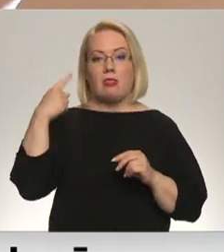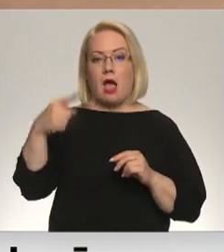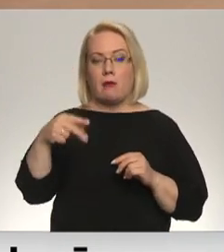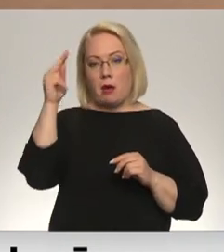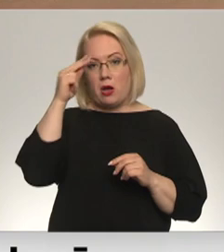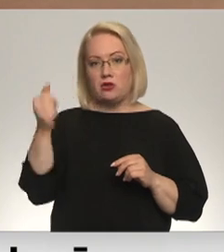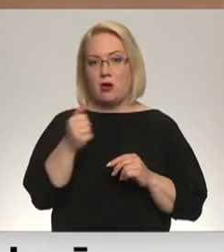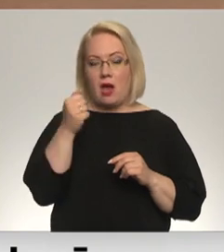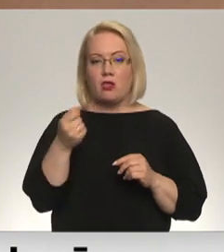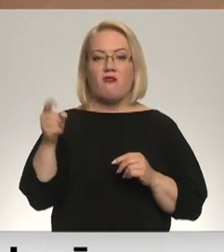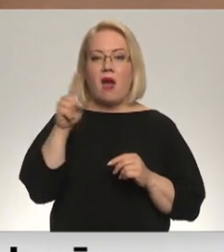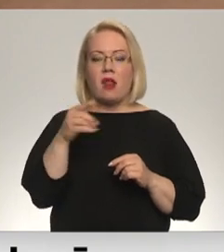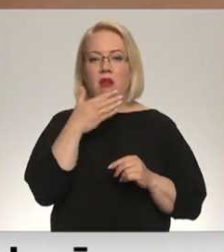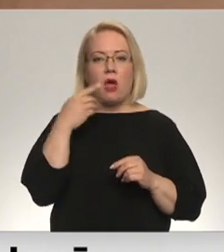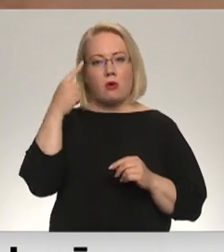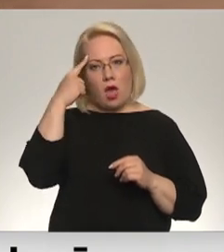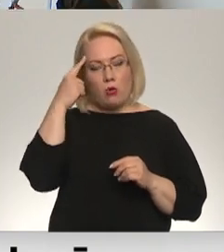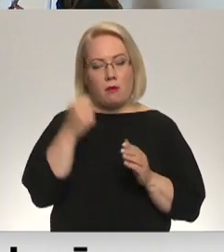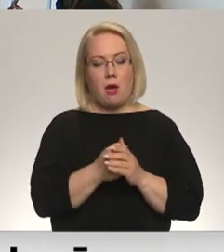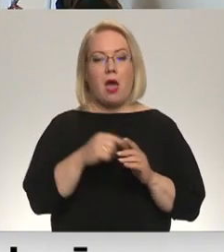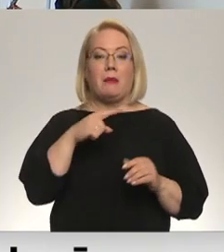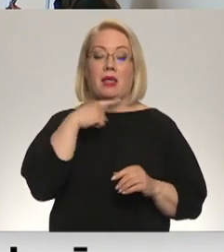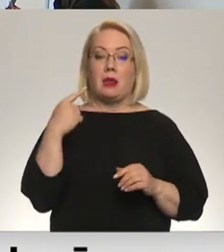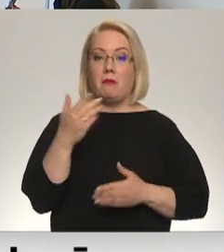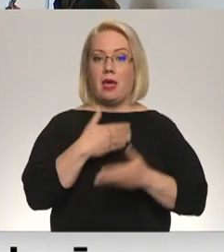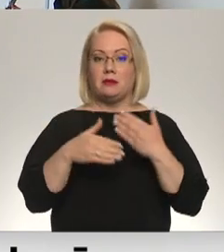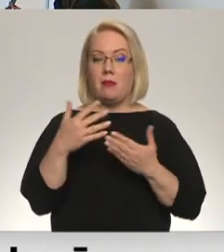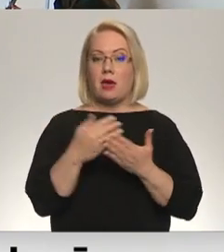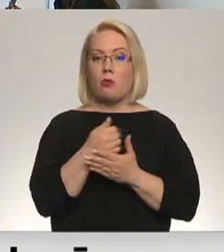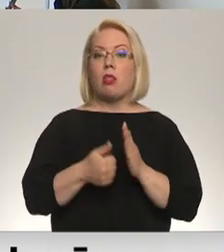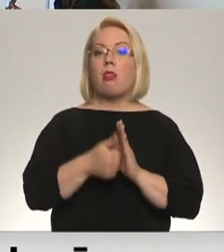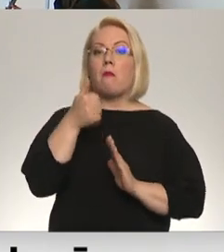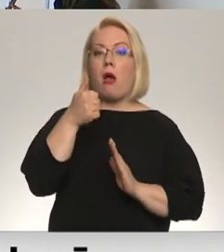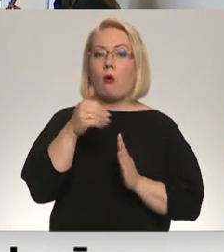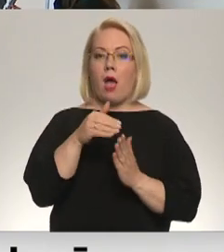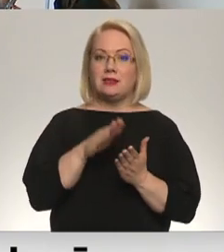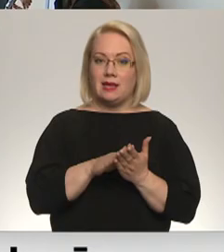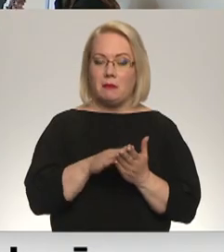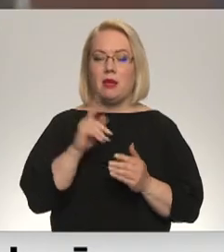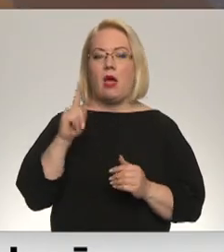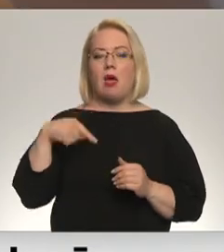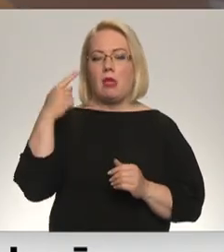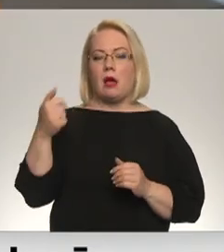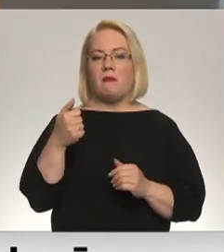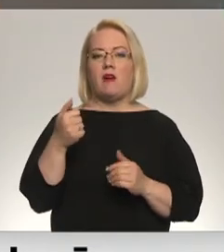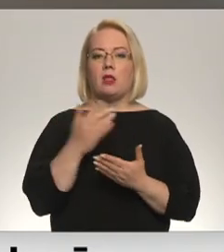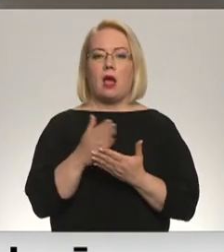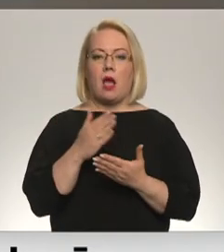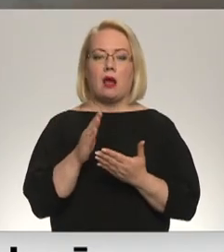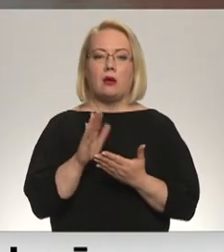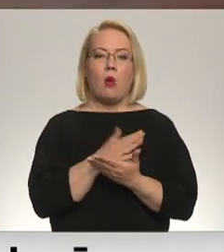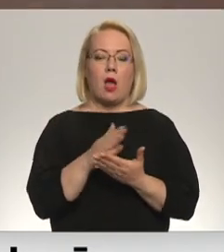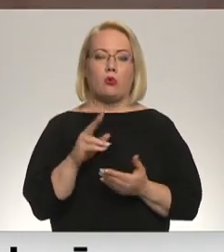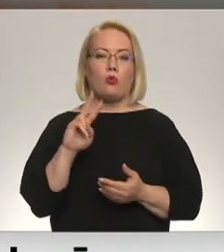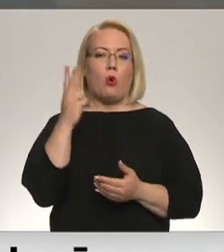gadā par šo priekšmetvairs nebūs jāstraucas. Bet, ja vēlas eksāmenā iegūt labāku vērtējumu, tad var izvēlēties nākamgad kārtot arī otru eksāmenu